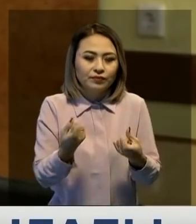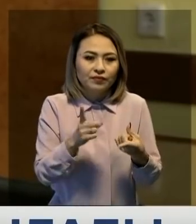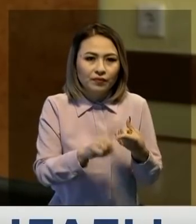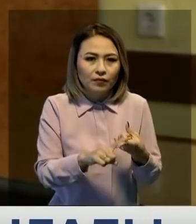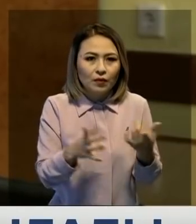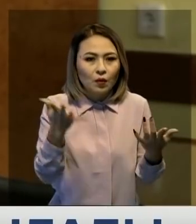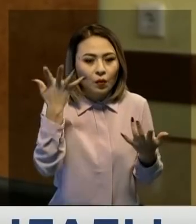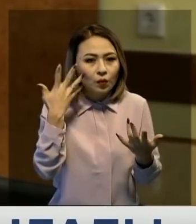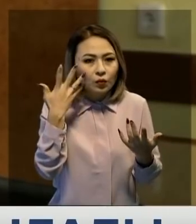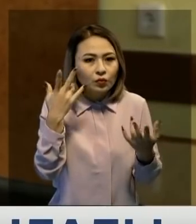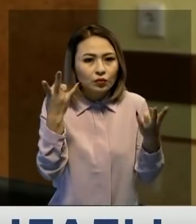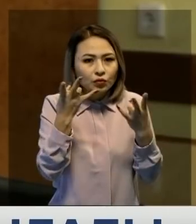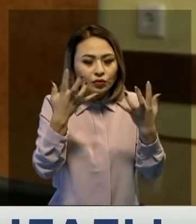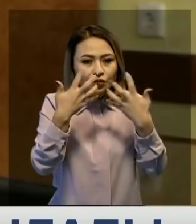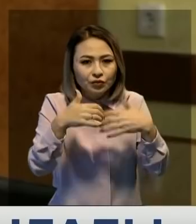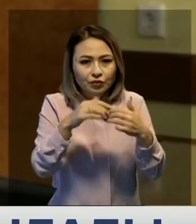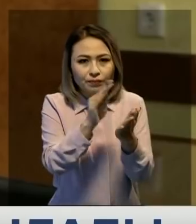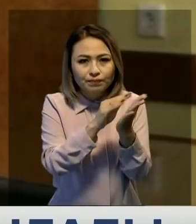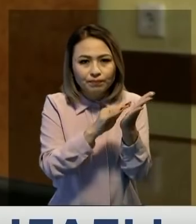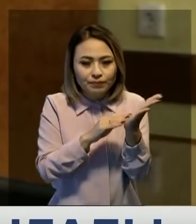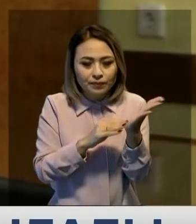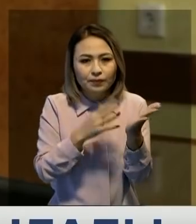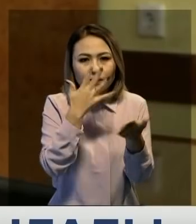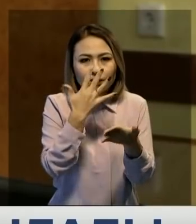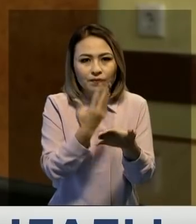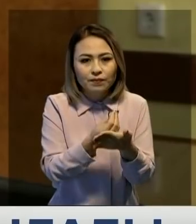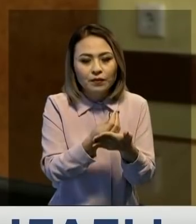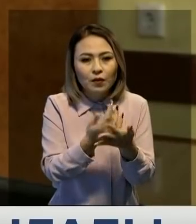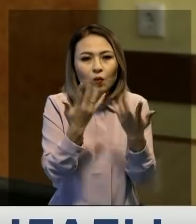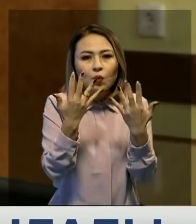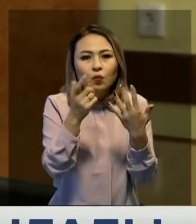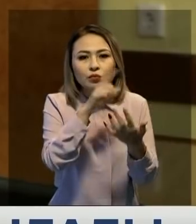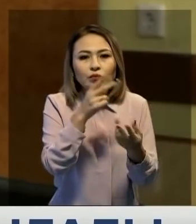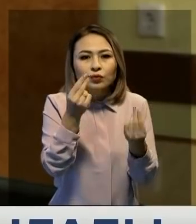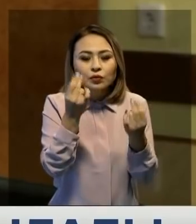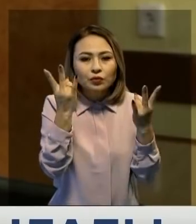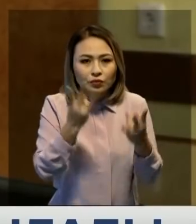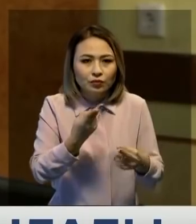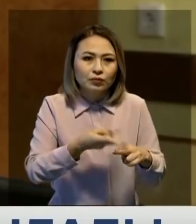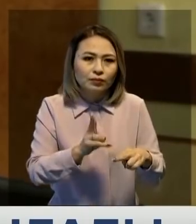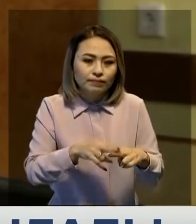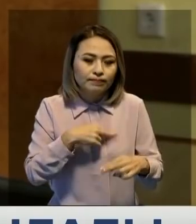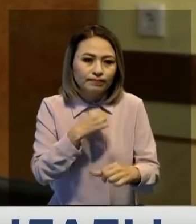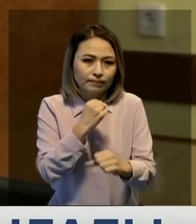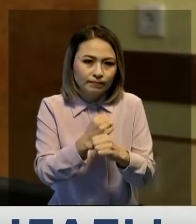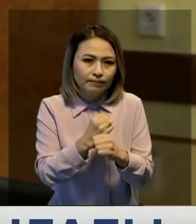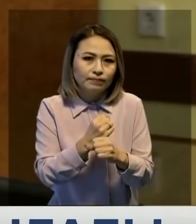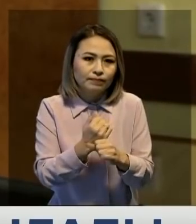Қажетті есептерді жасап, өзіміздің қаншыма қаражат керек, соны бәрін біз жасап,